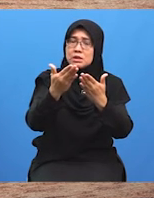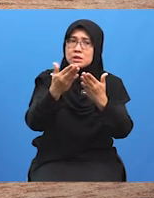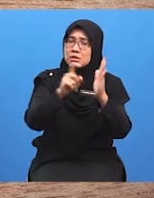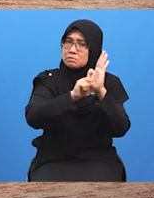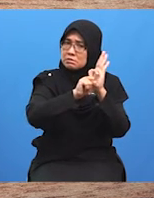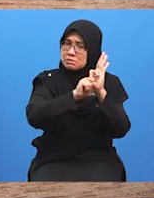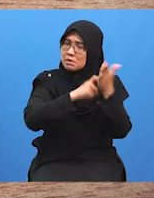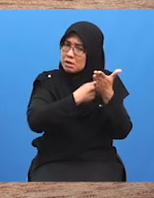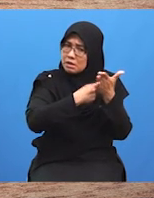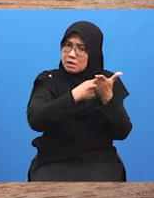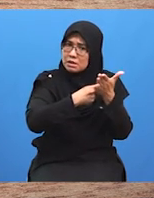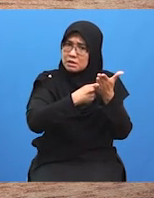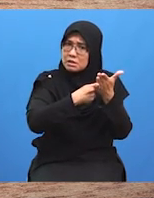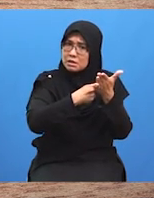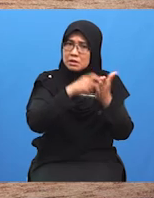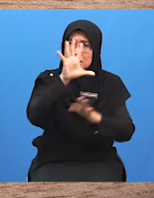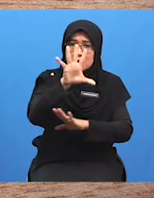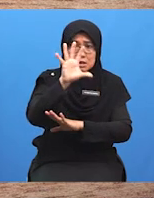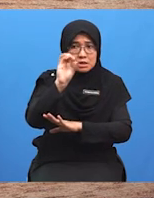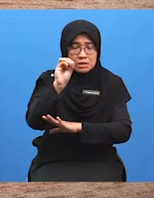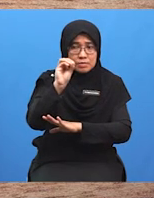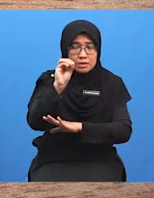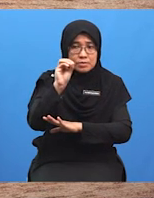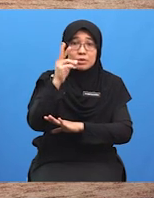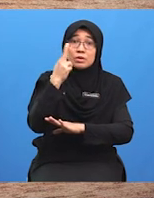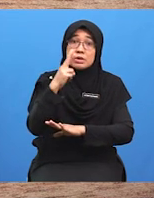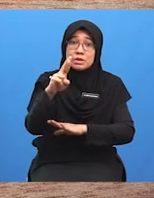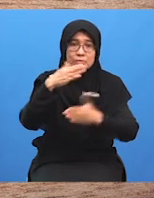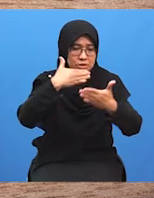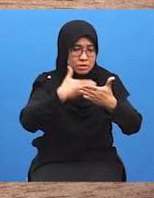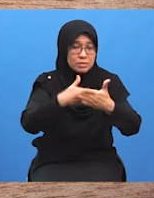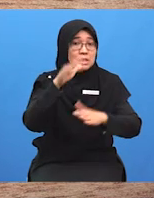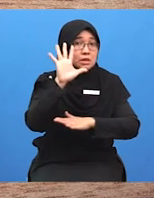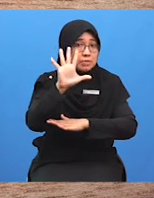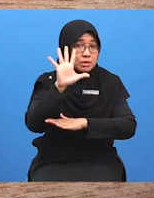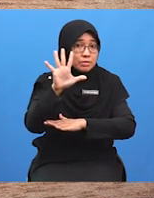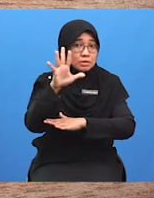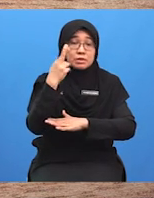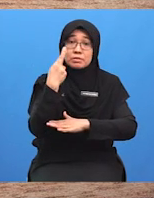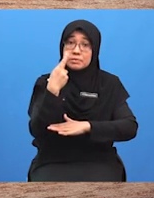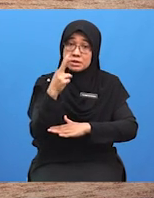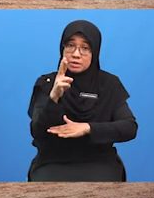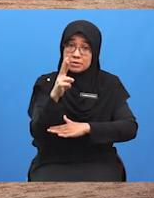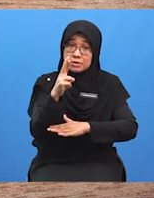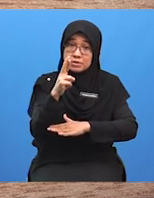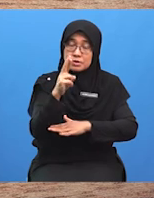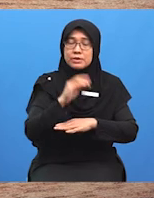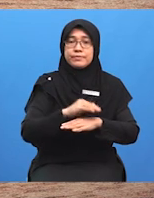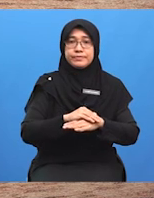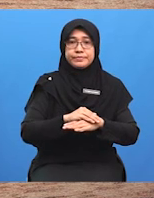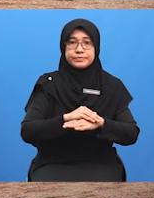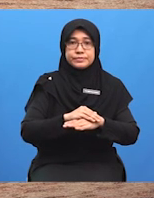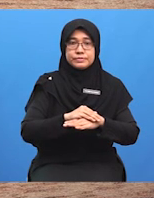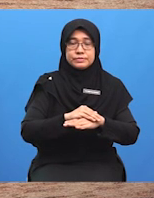kereta yang ditawarkan Iaitu antara RM50,000 hingga